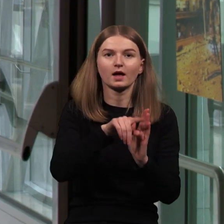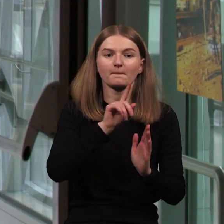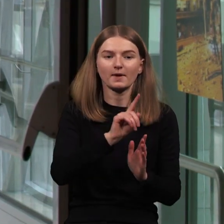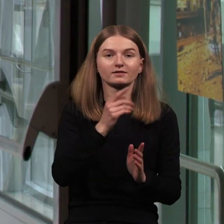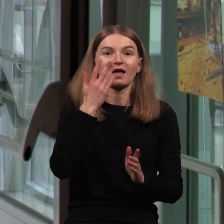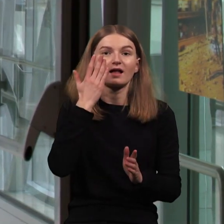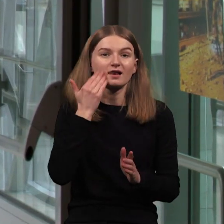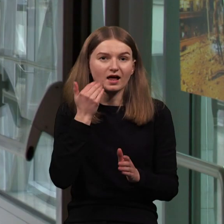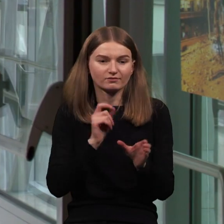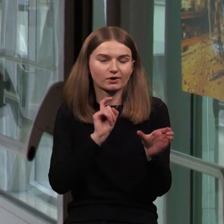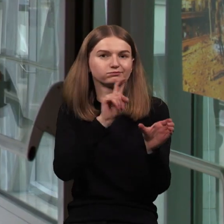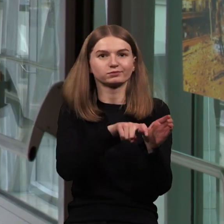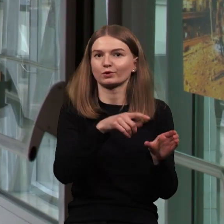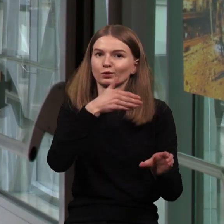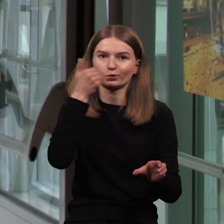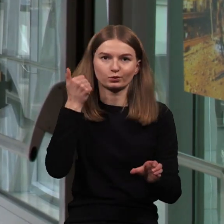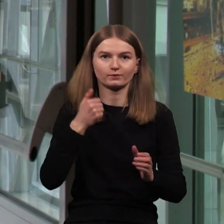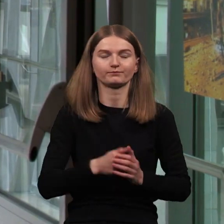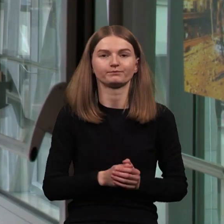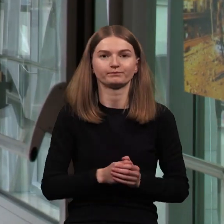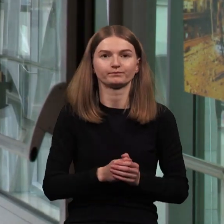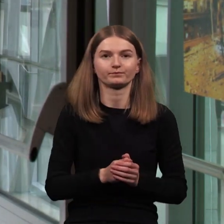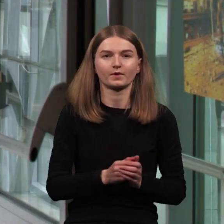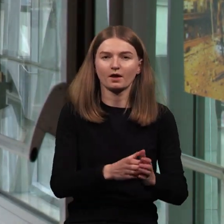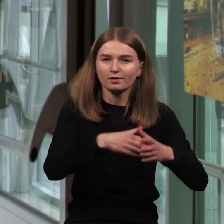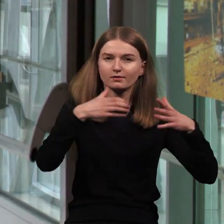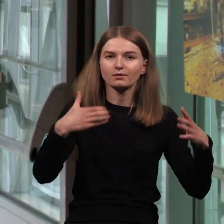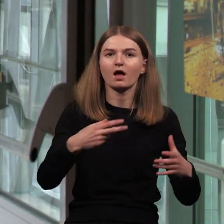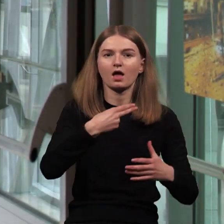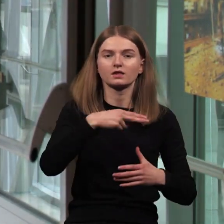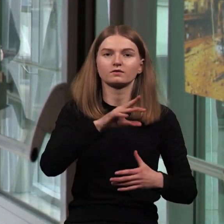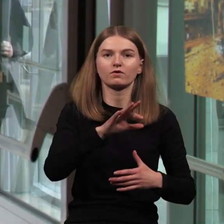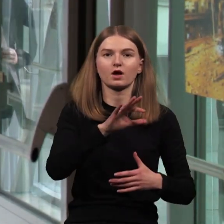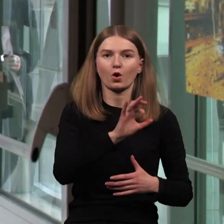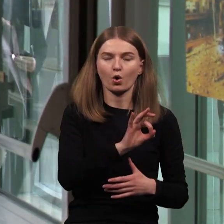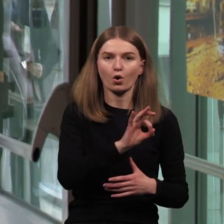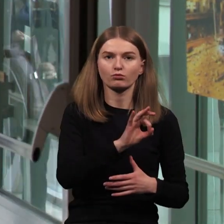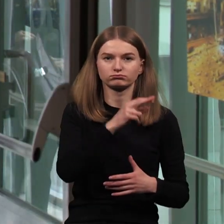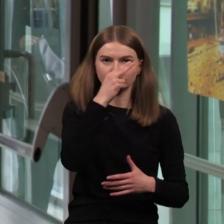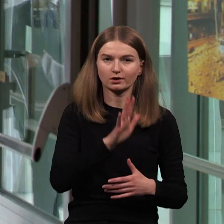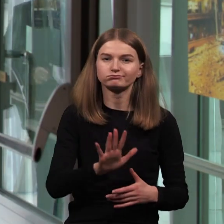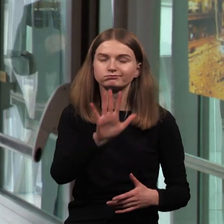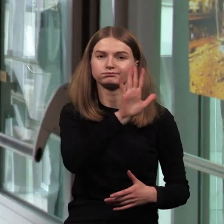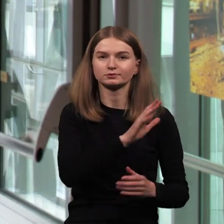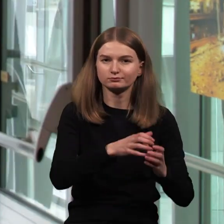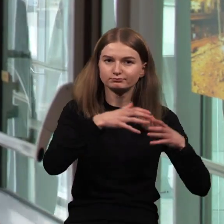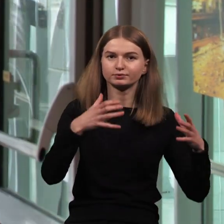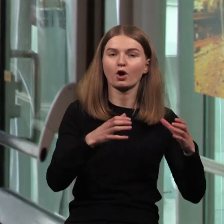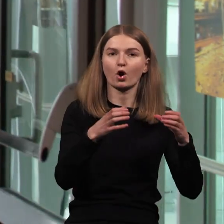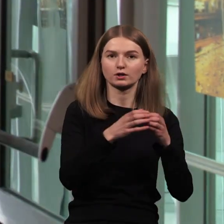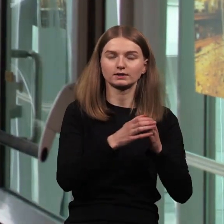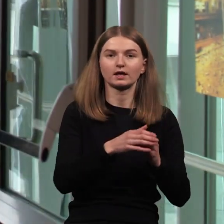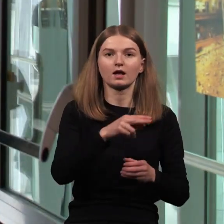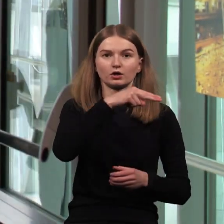pasiekiamas. To įsitikinęs didžiausią nevyriausybinę jaunimo organizaciją Lietuvoje save vadinančios Lietuvos jaunimo